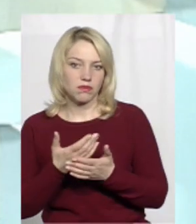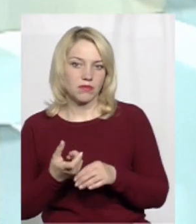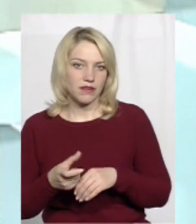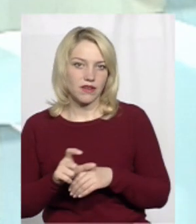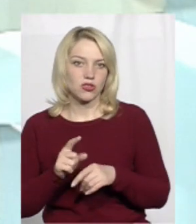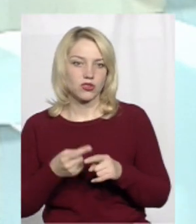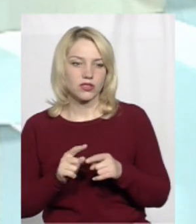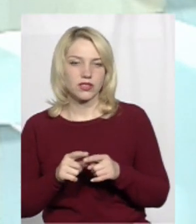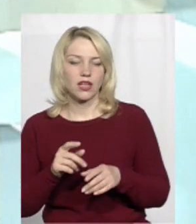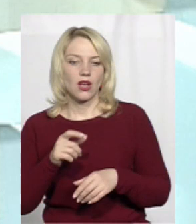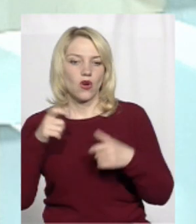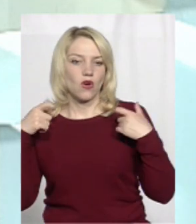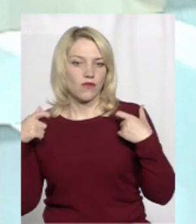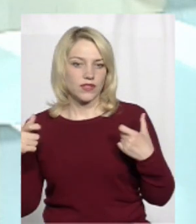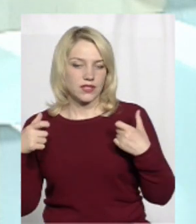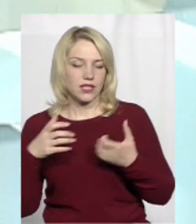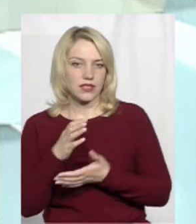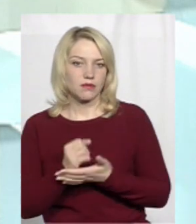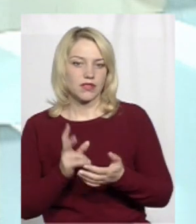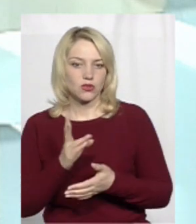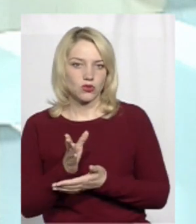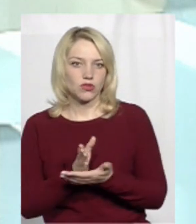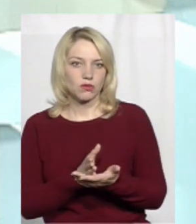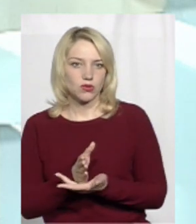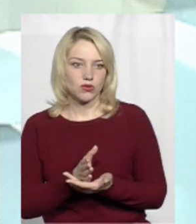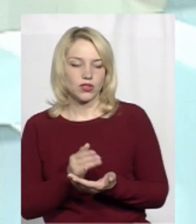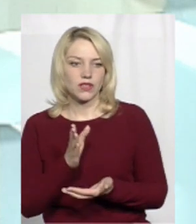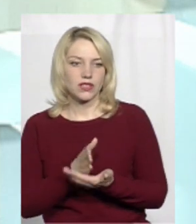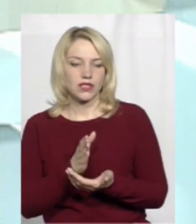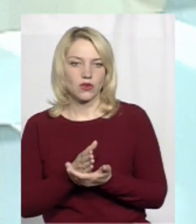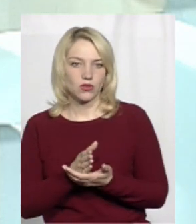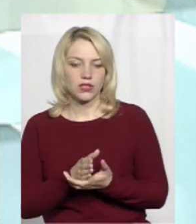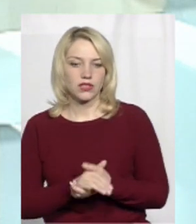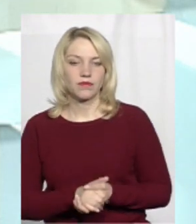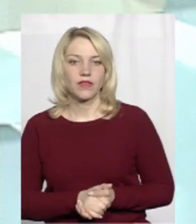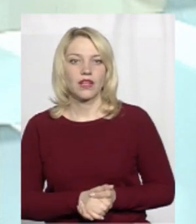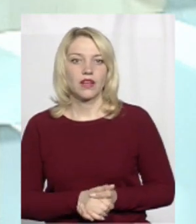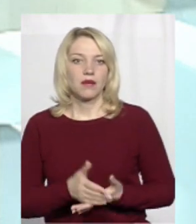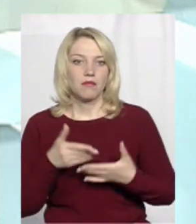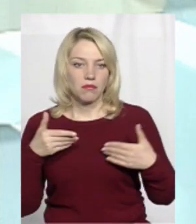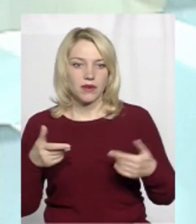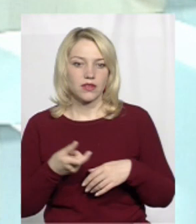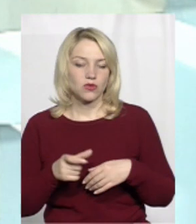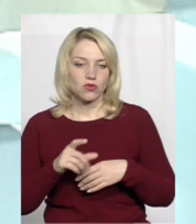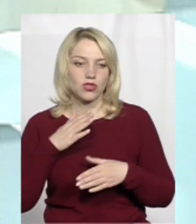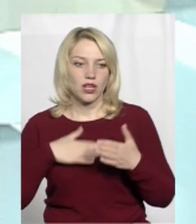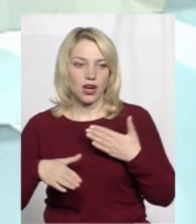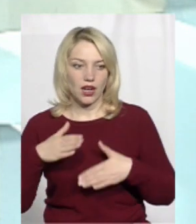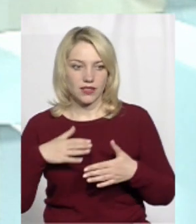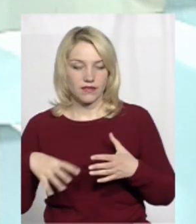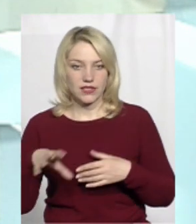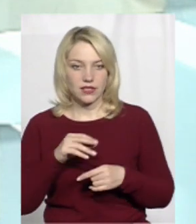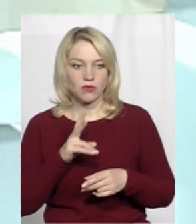офіцери запаси, які вже прослужили, знаходяться на пенсії. Але ми дуже раді всім